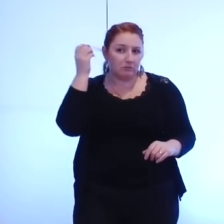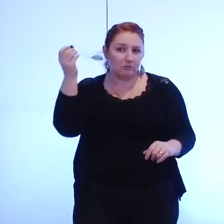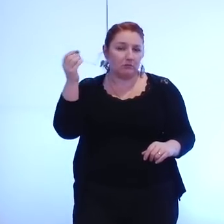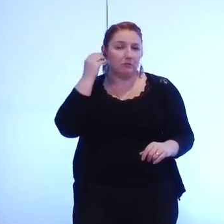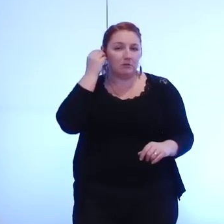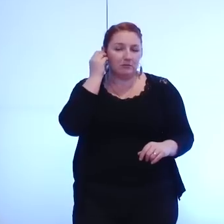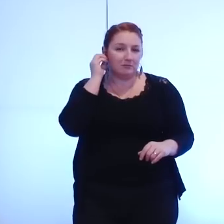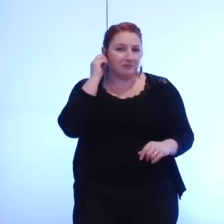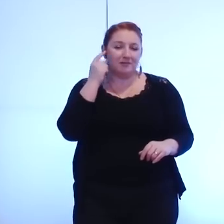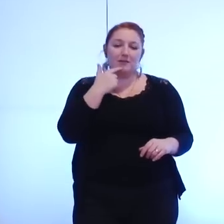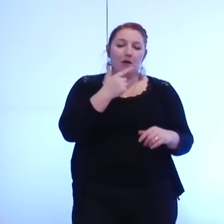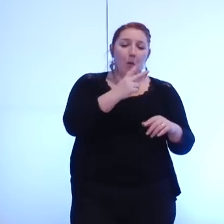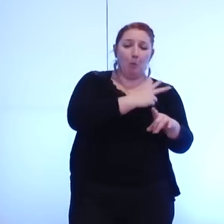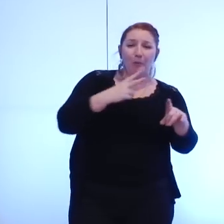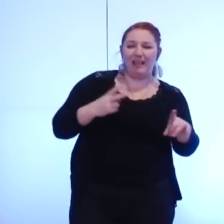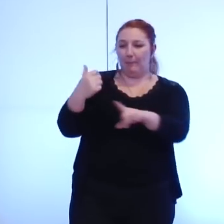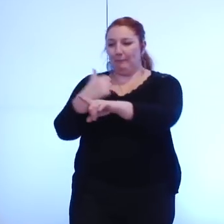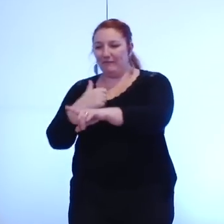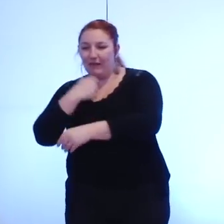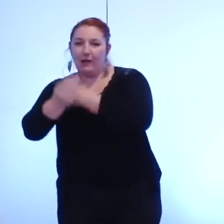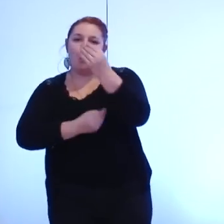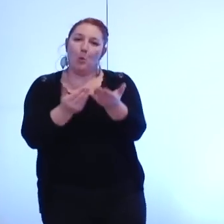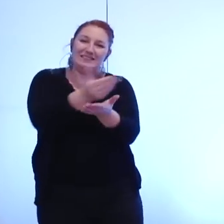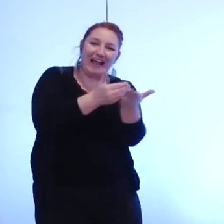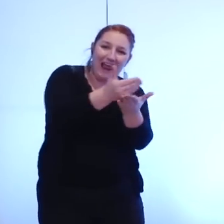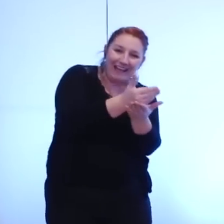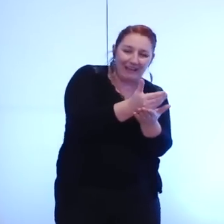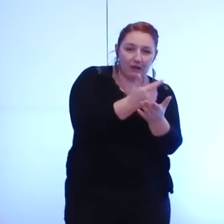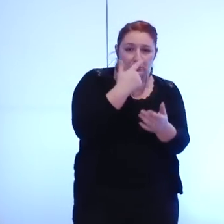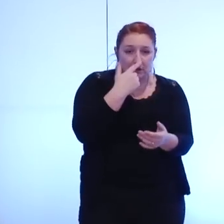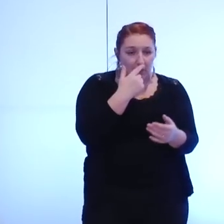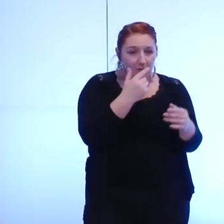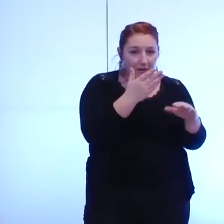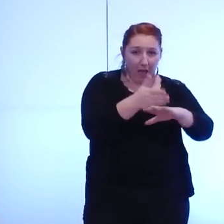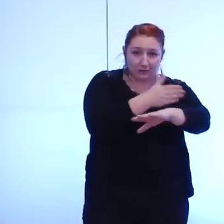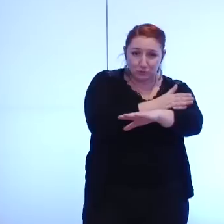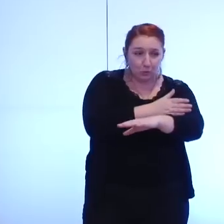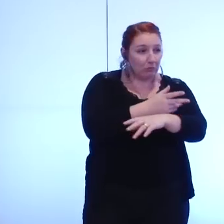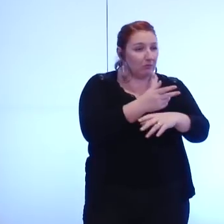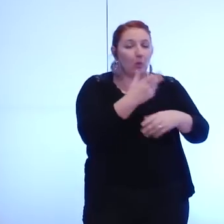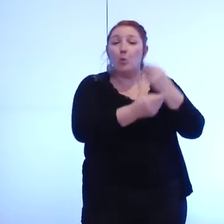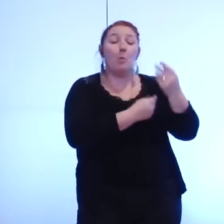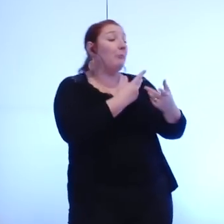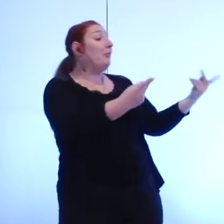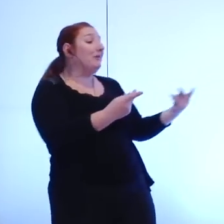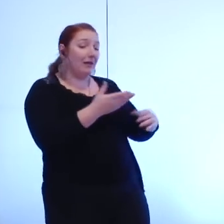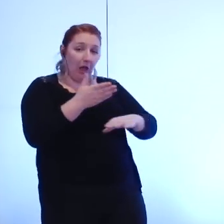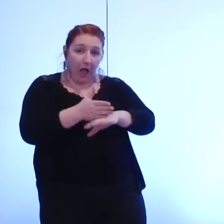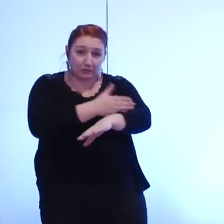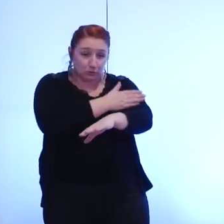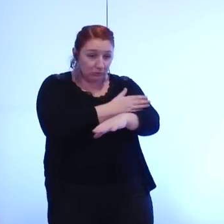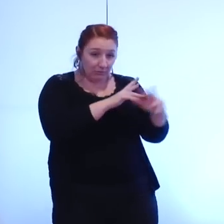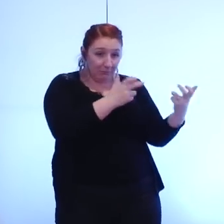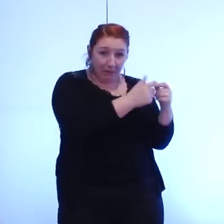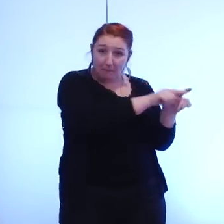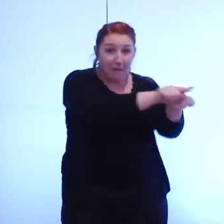qu'elles sont détenues par un propriétaire privé ou par un propriétaire public alors oui effectivement ça concerne